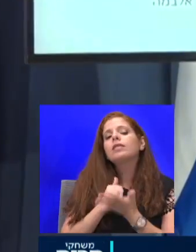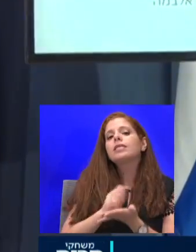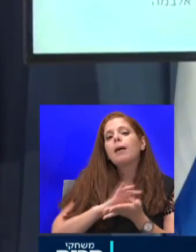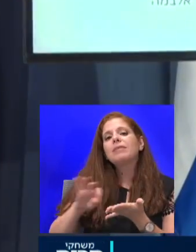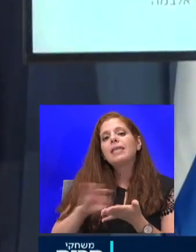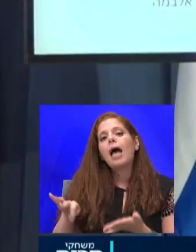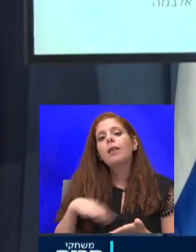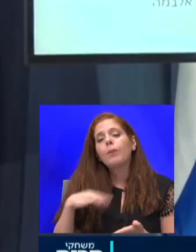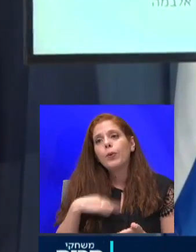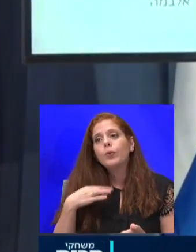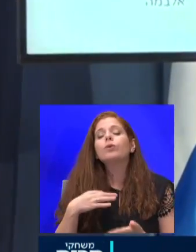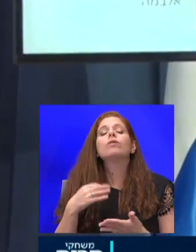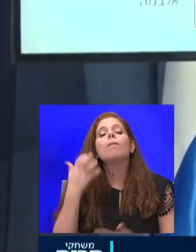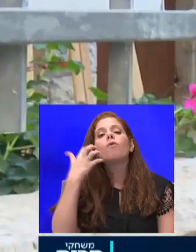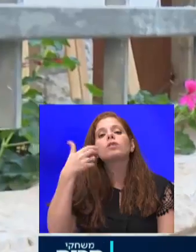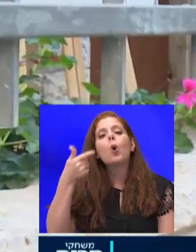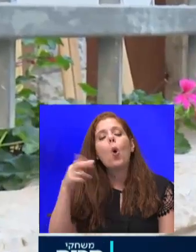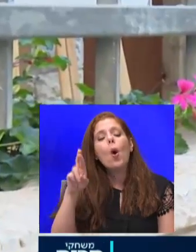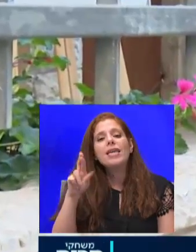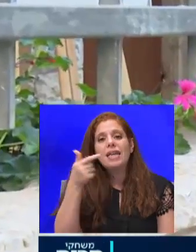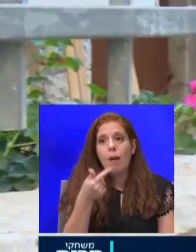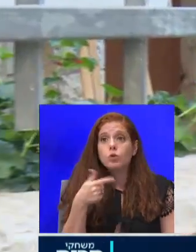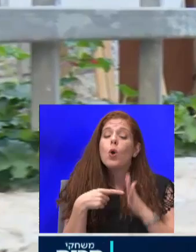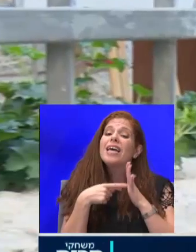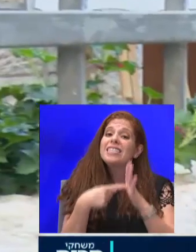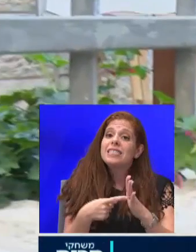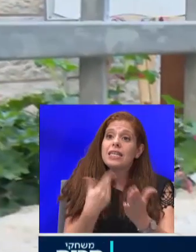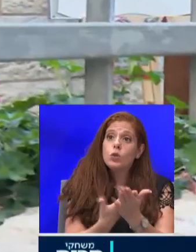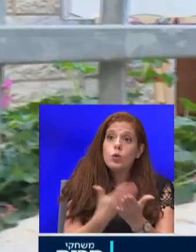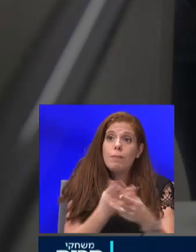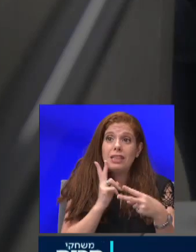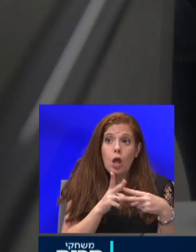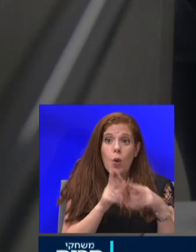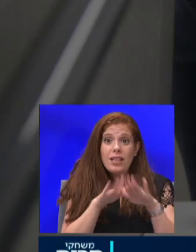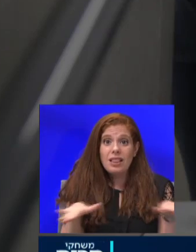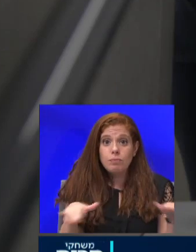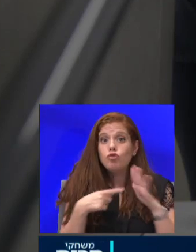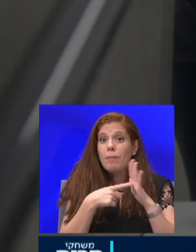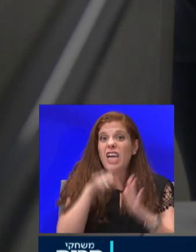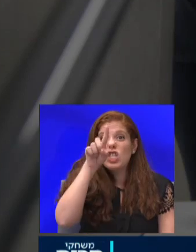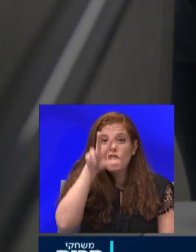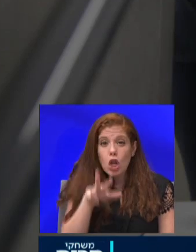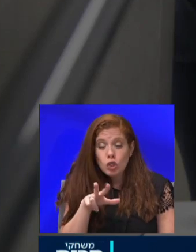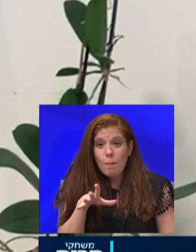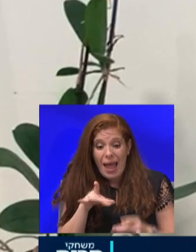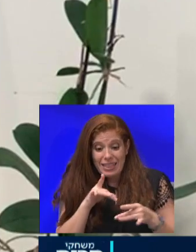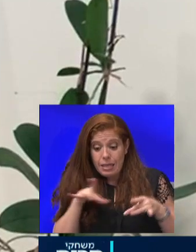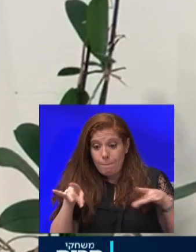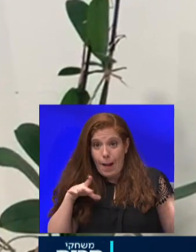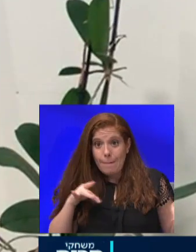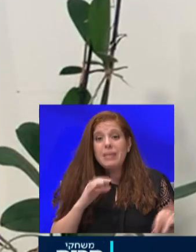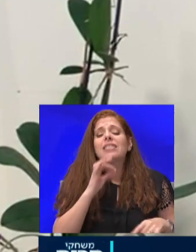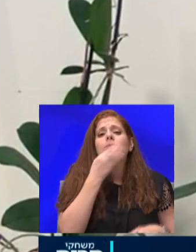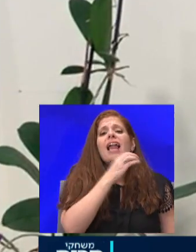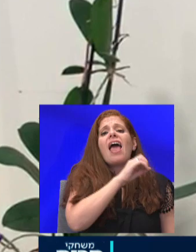גמזו הציגו נתונים על תחלואת ילדים שמראים כי שליש מהנדבקים בקורונה בישראל הם בין הגילים אפס עד שע עשרה ברור